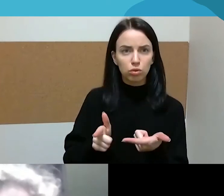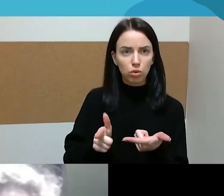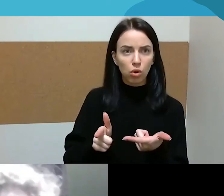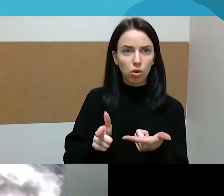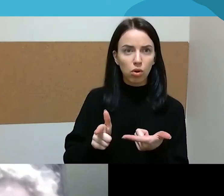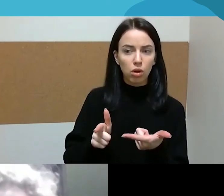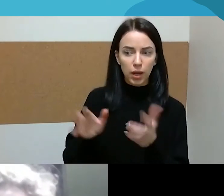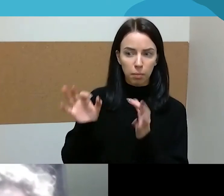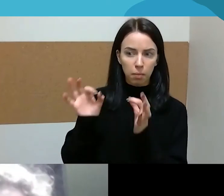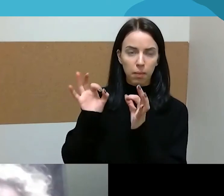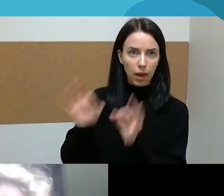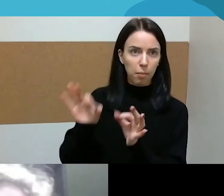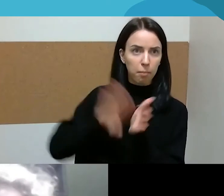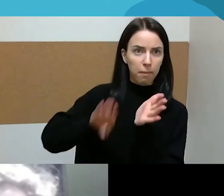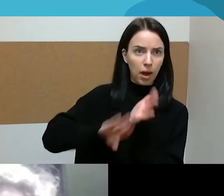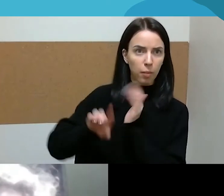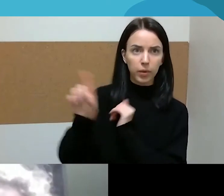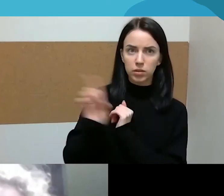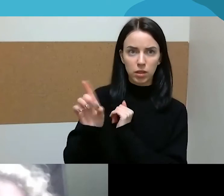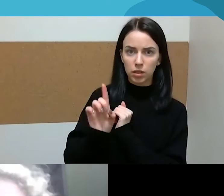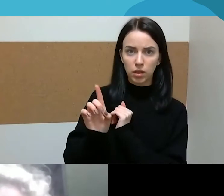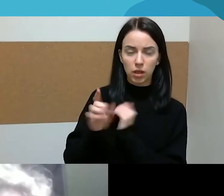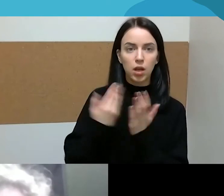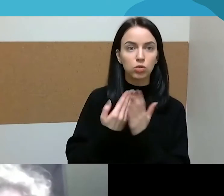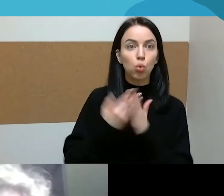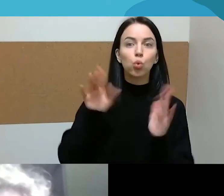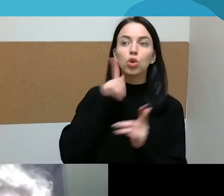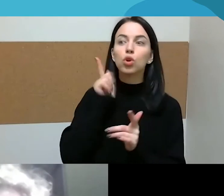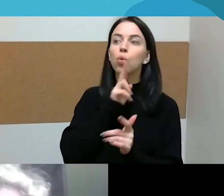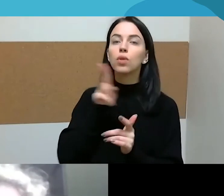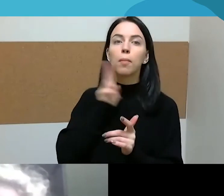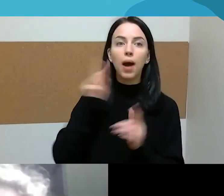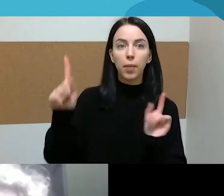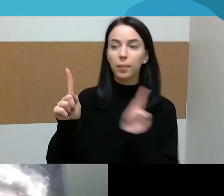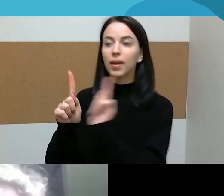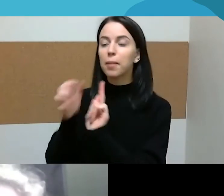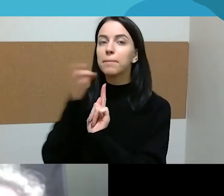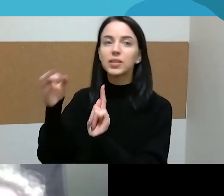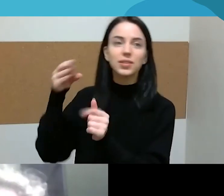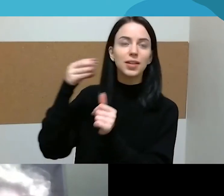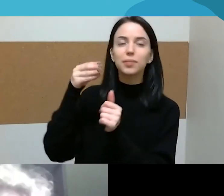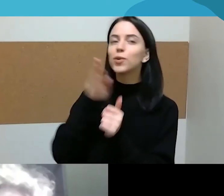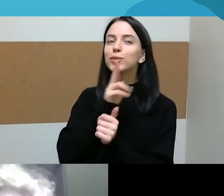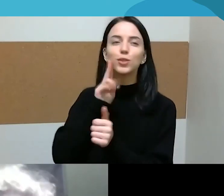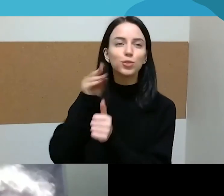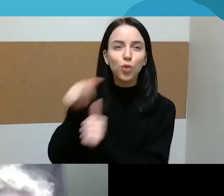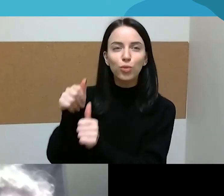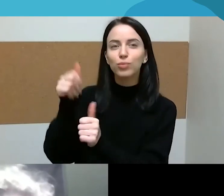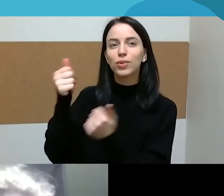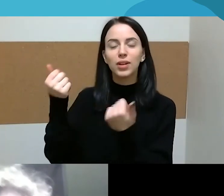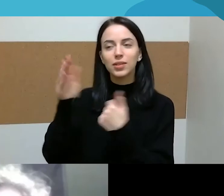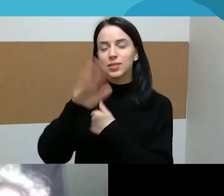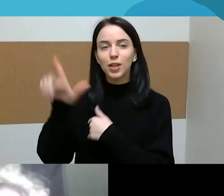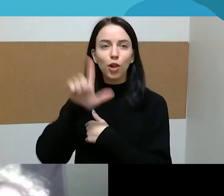nes prie jaunos mamos jisai greičiausiai neprieis ir nesakys, kokie tu šaunimą matų, vaiką išvedi pavaikščios, ten su jo žaidirta ir ta.